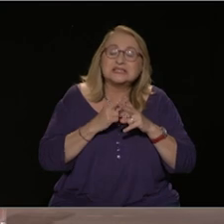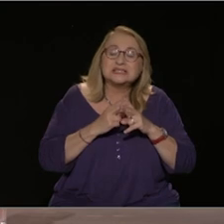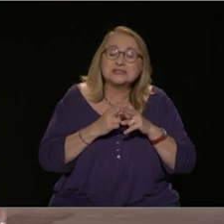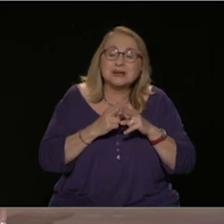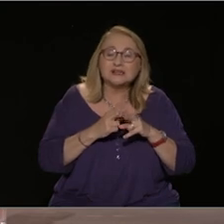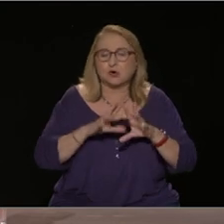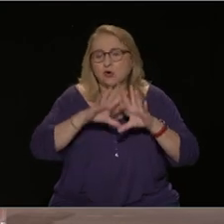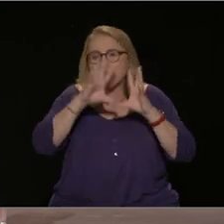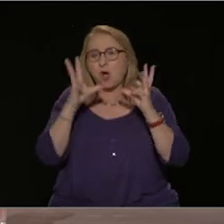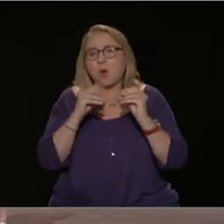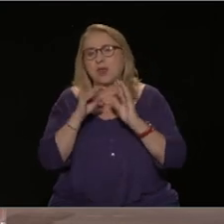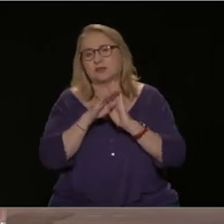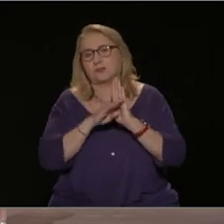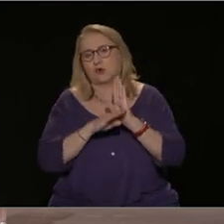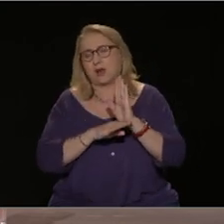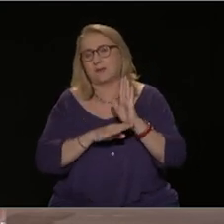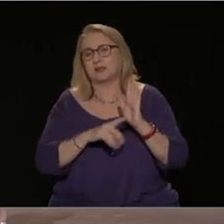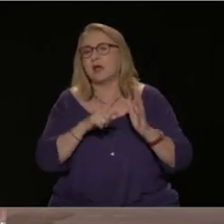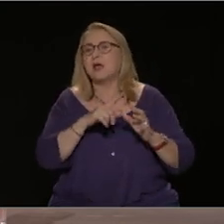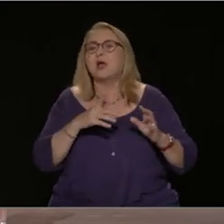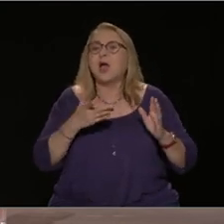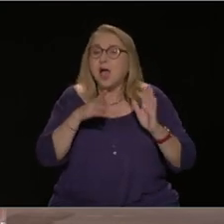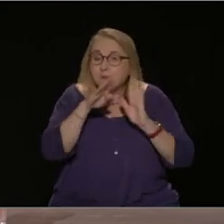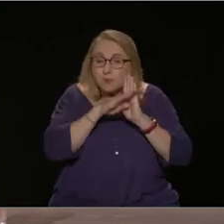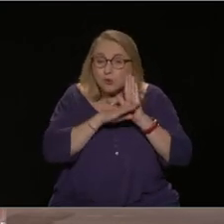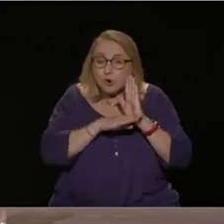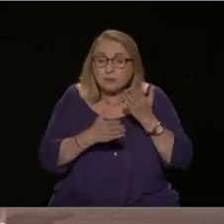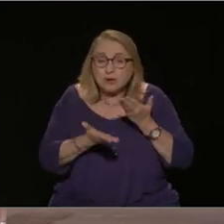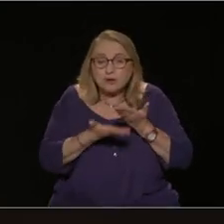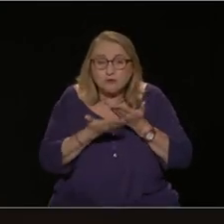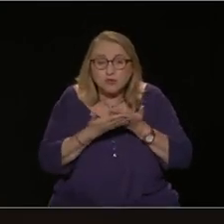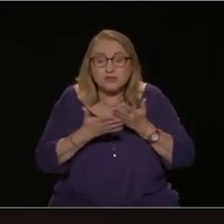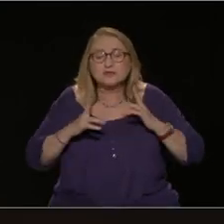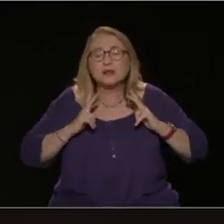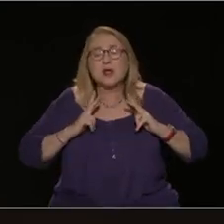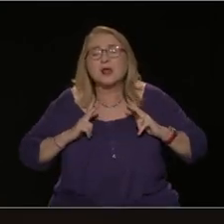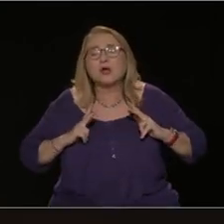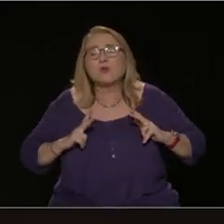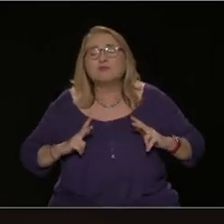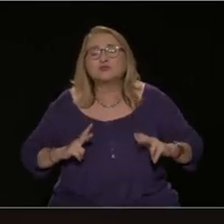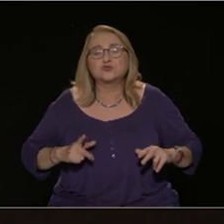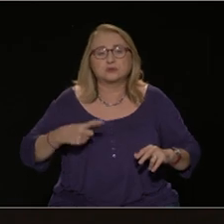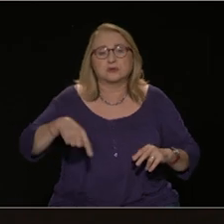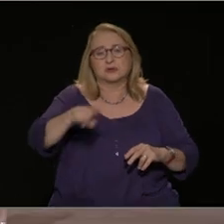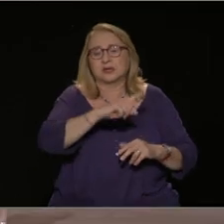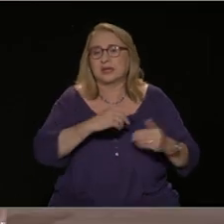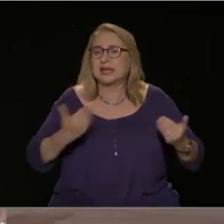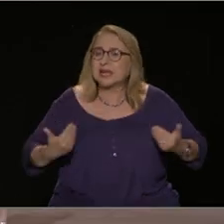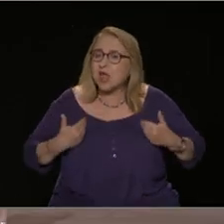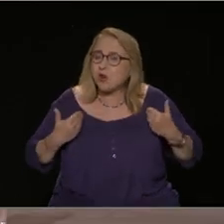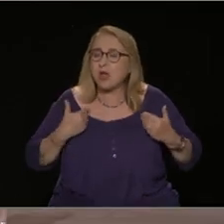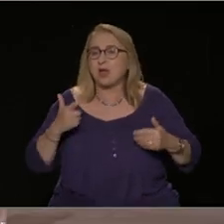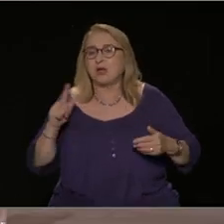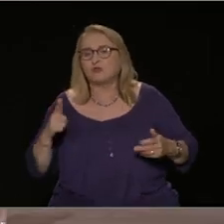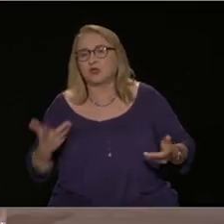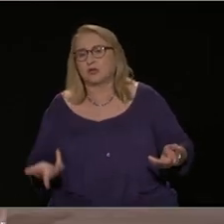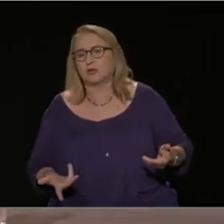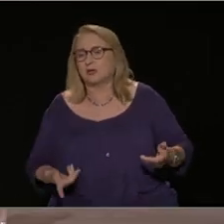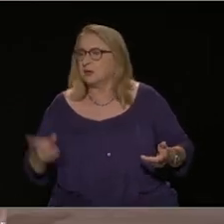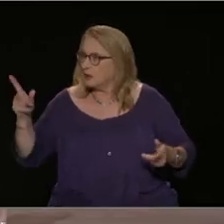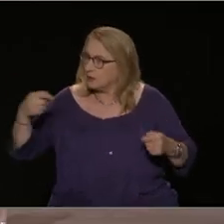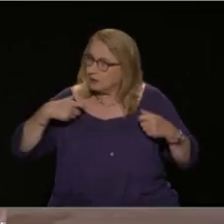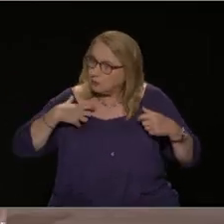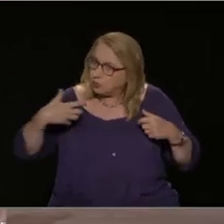όπως λέμε ανακούφισης των εργαζομένων και της νοηλίας δηλαδή να πληρώσουν οι πλούσιοι και είναι και ένα σημείο που και την ΟΚΔΕ